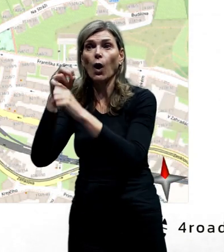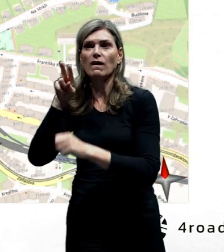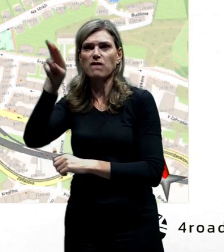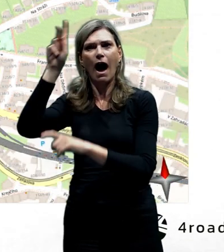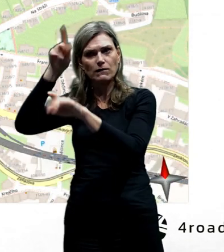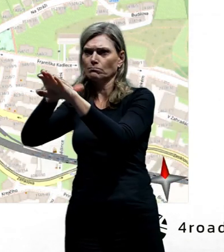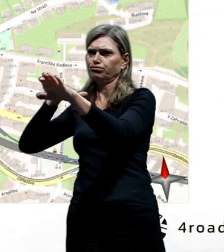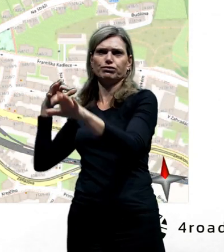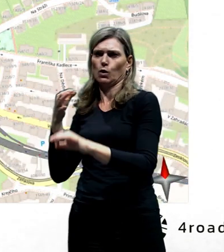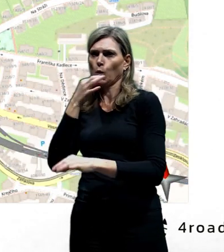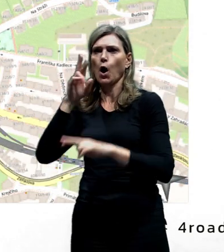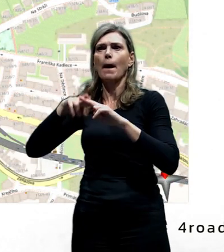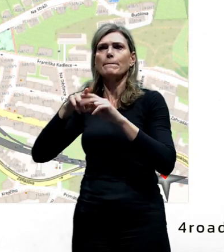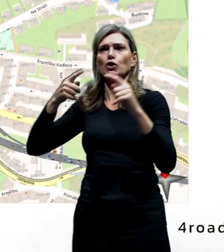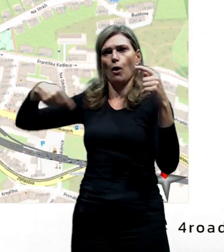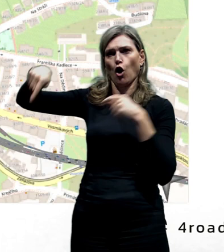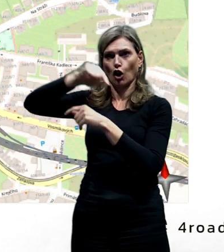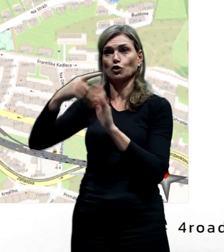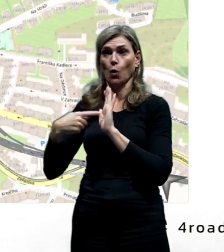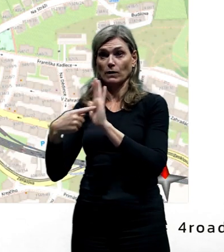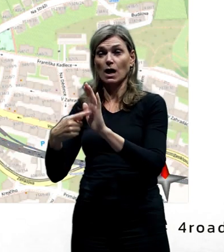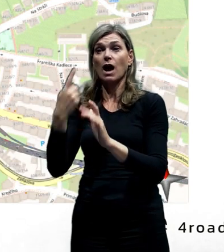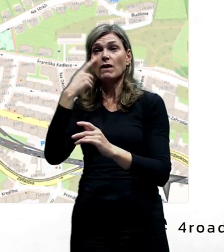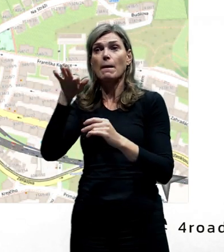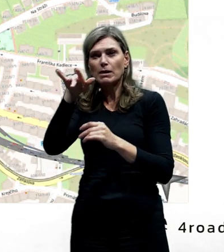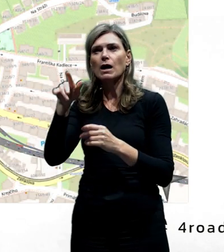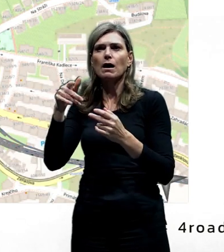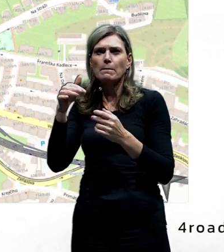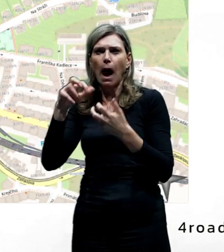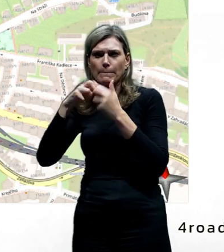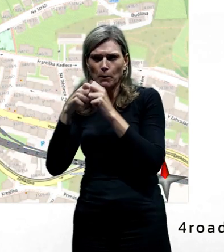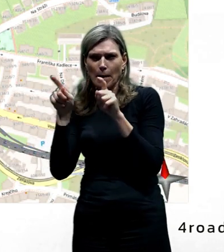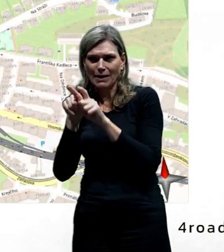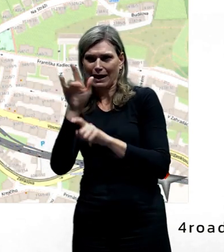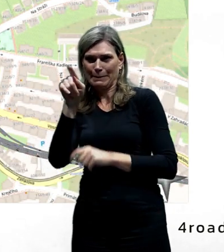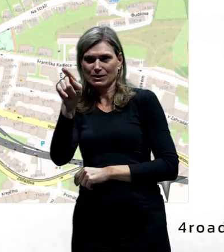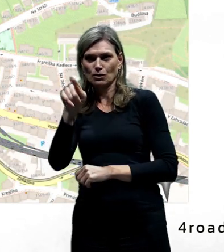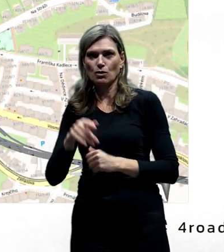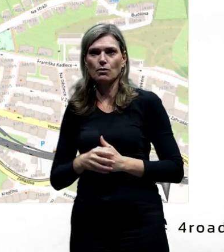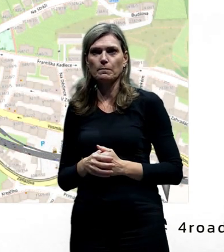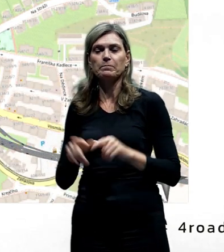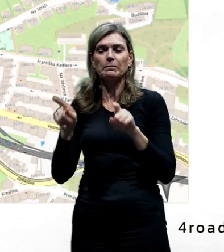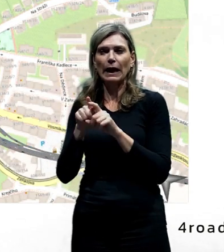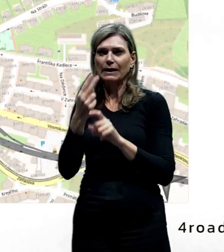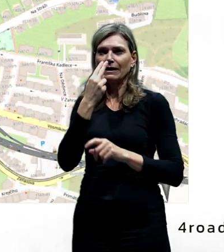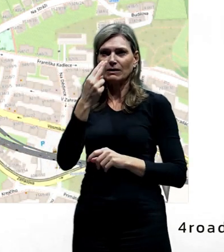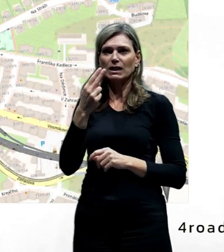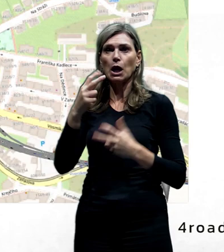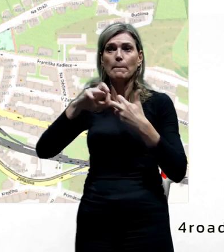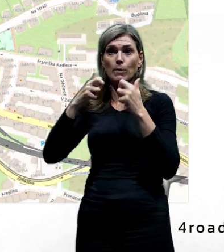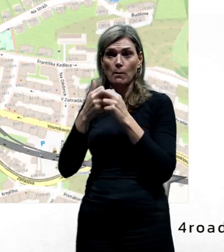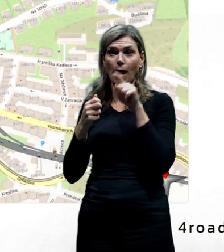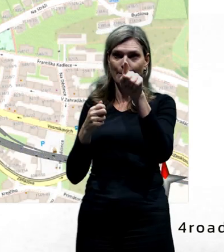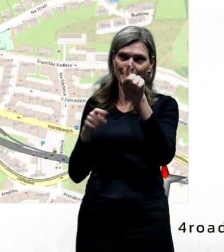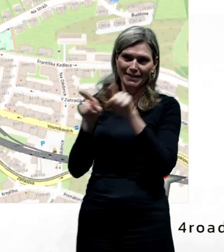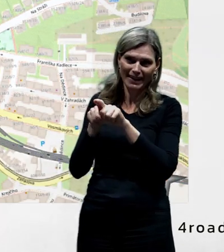prezentace otočí tímto směrem. Uvidíte, že vznikají drobné kongresce i tady. Vidíte, že se nám to seká i v tomto místě,